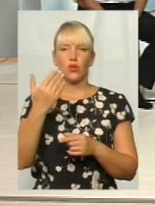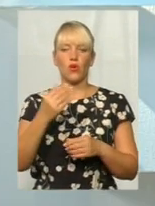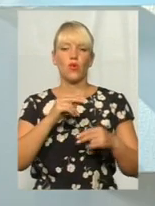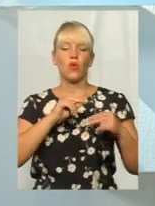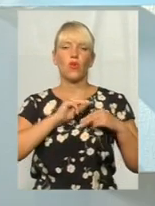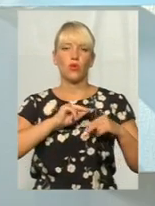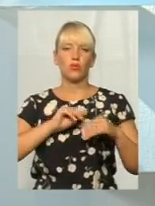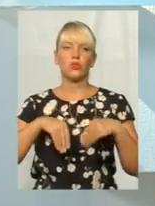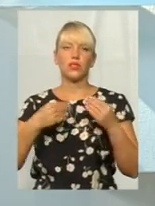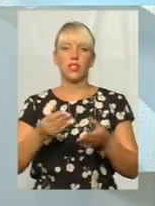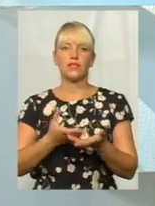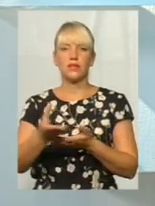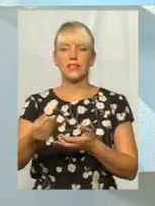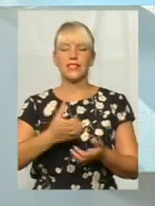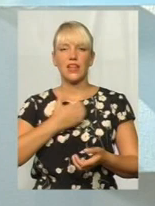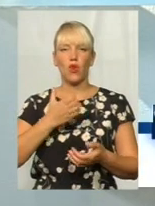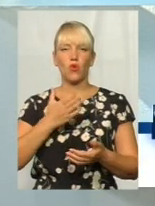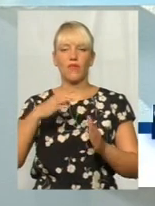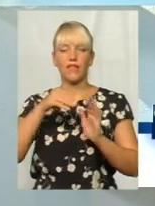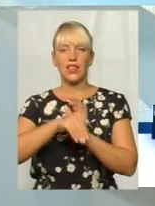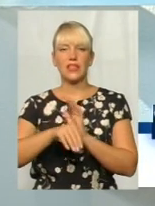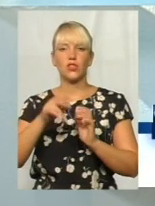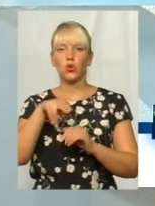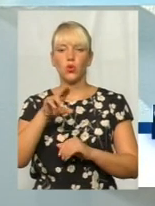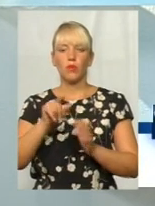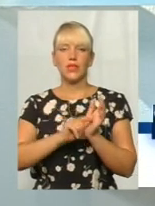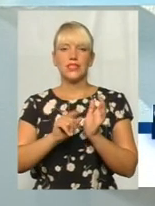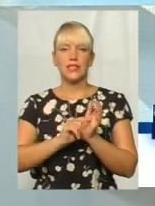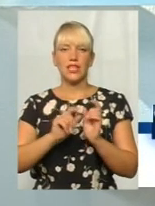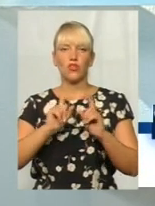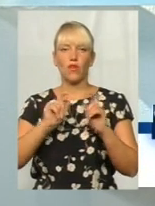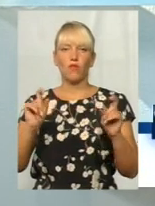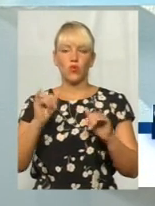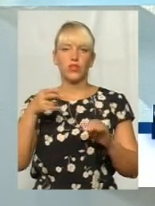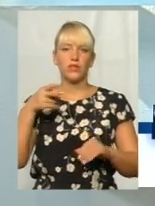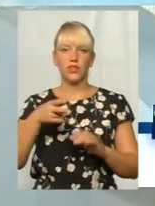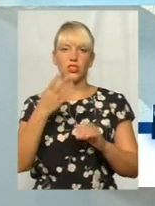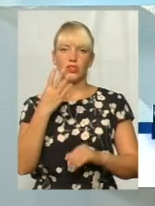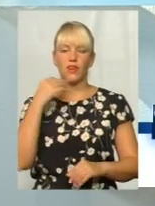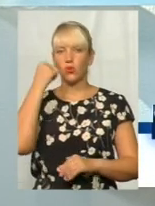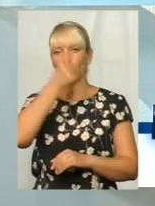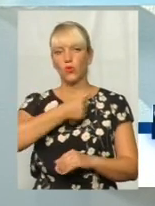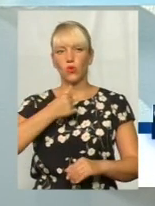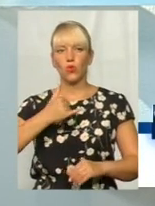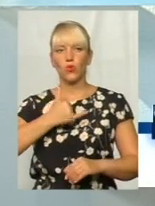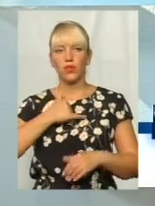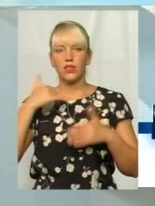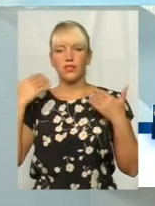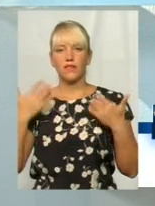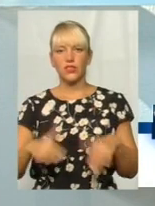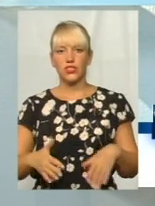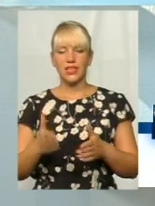сплачувався страховий внесок до пенсійного фонду. І з 2004 року в нас вже